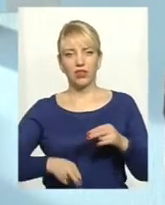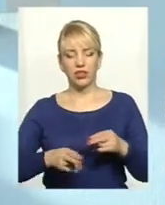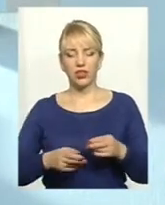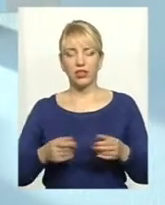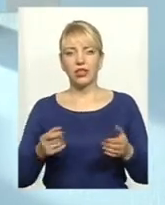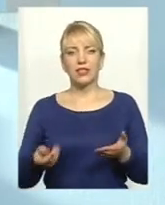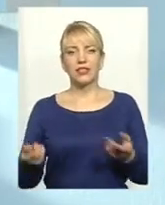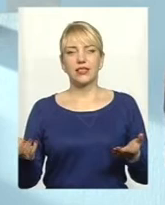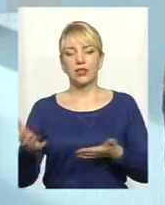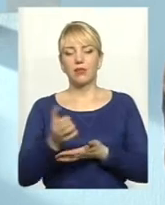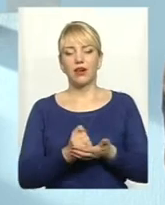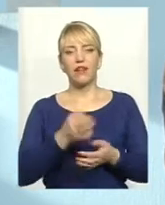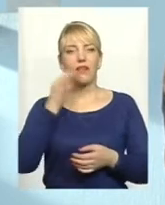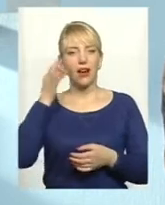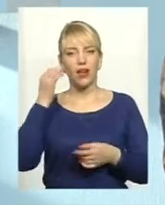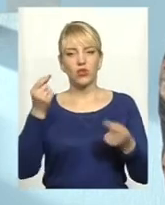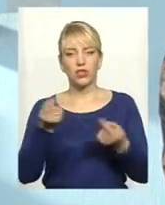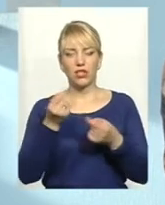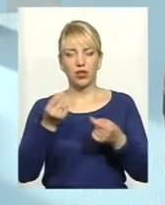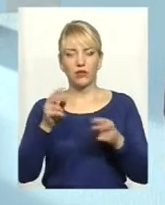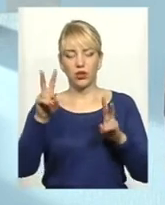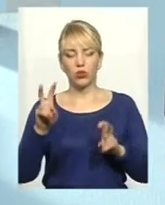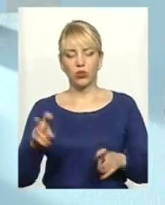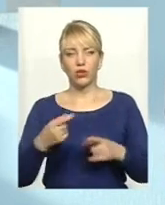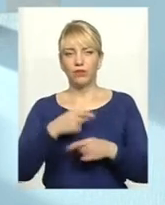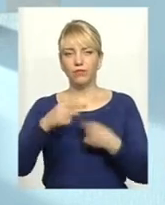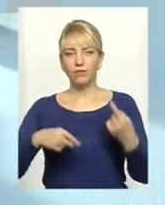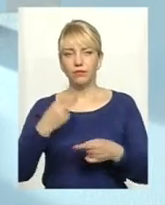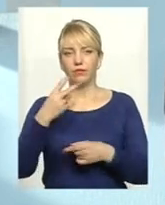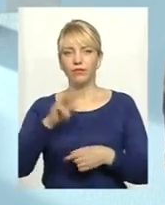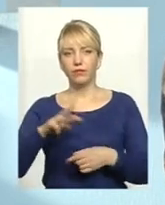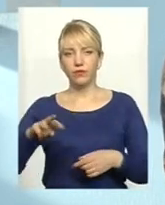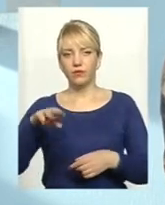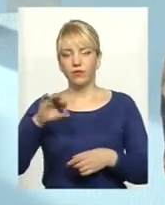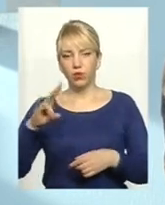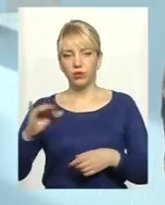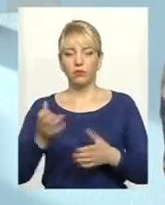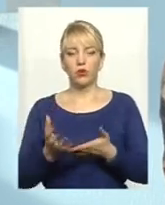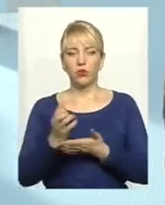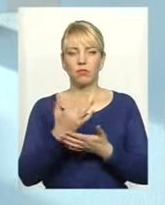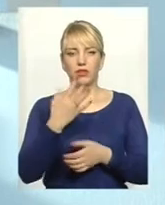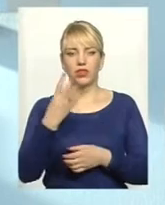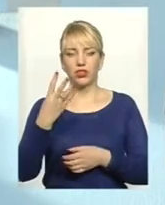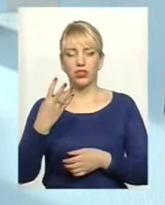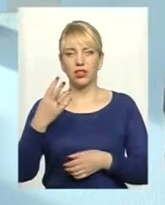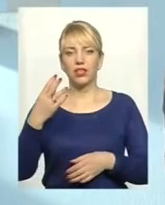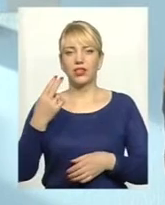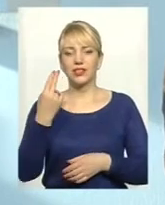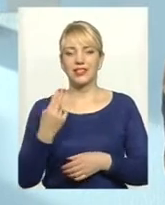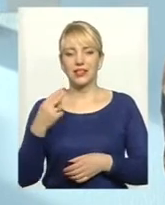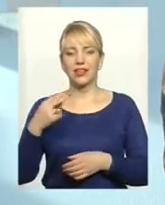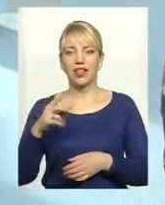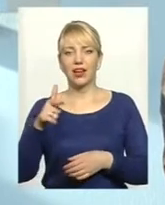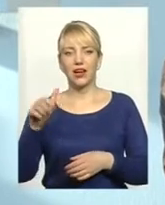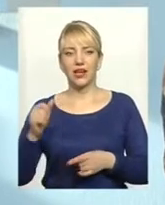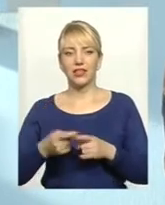ранніх зернових культур і вал цих культур становить 2 мільйона тонн при урожайності 54 центнерів з гектара і цей